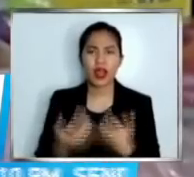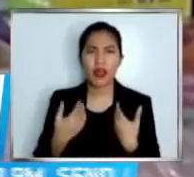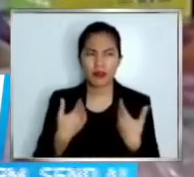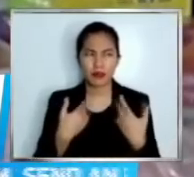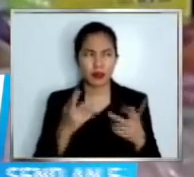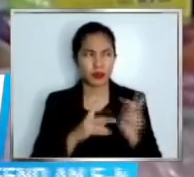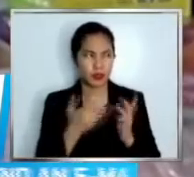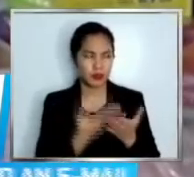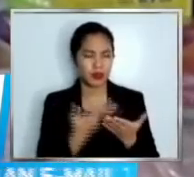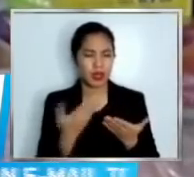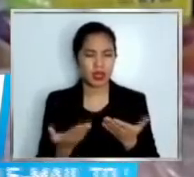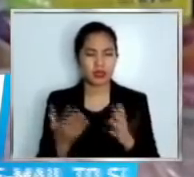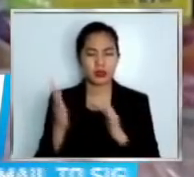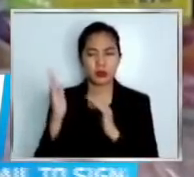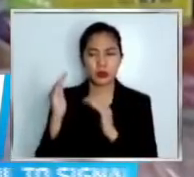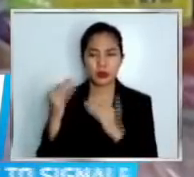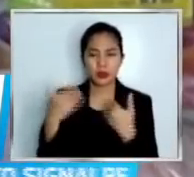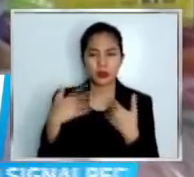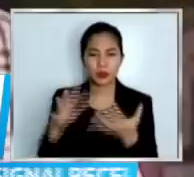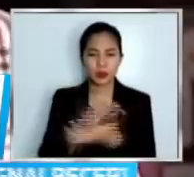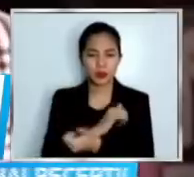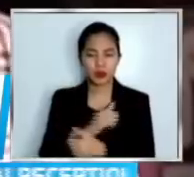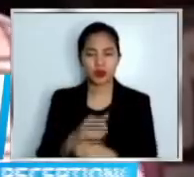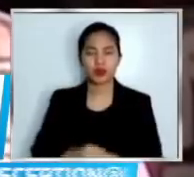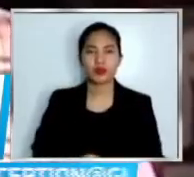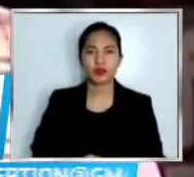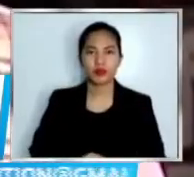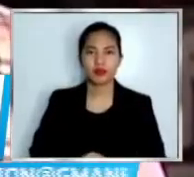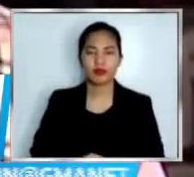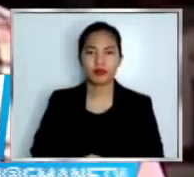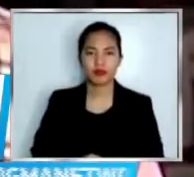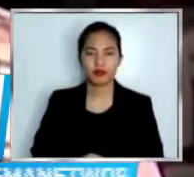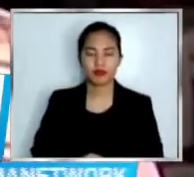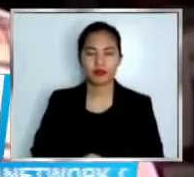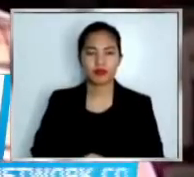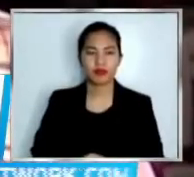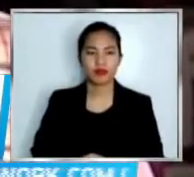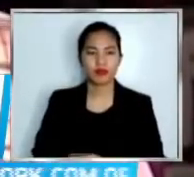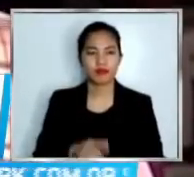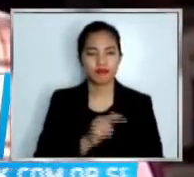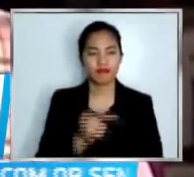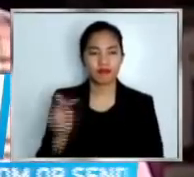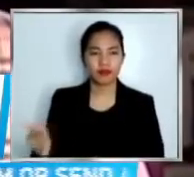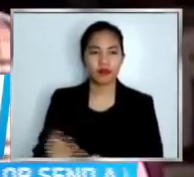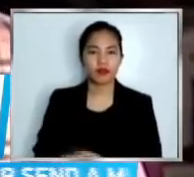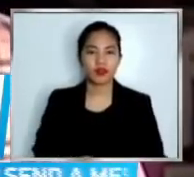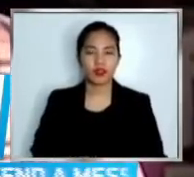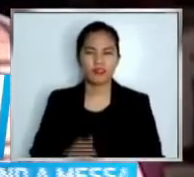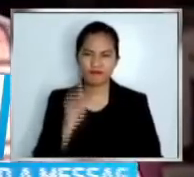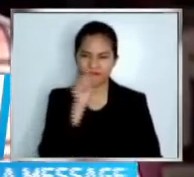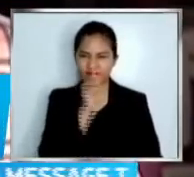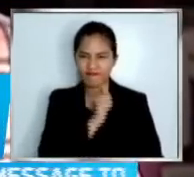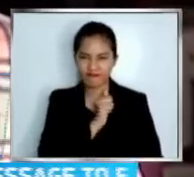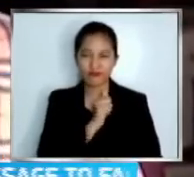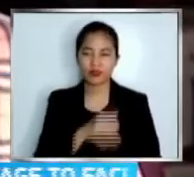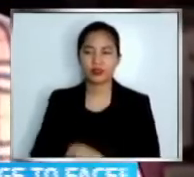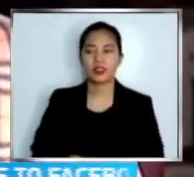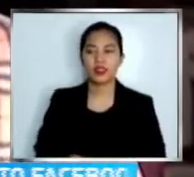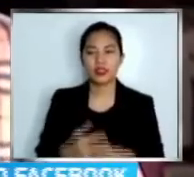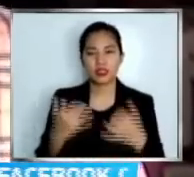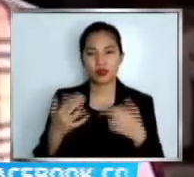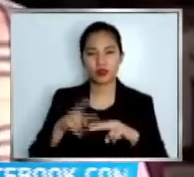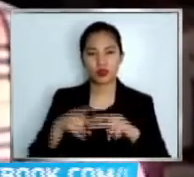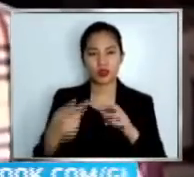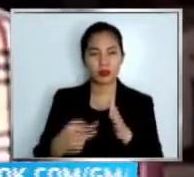terse? Wala po stock na lang siya. Maya kita magiginid. Wala tayong magagawa. Pagsak presyo. Kung hindi